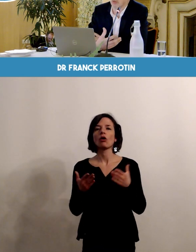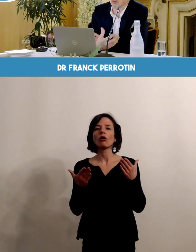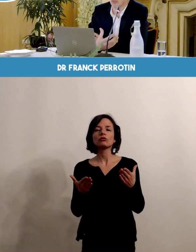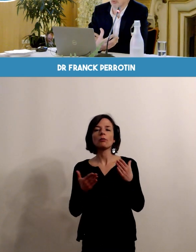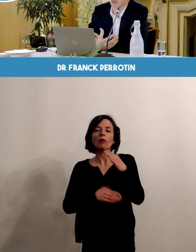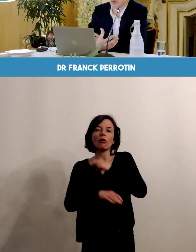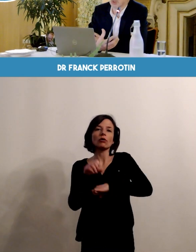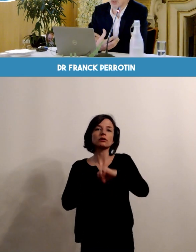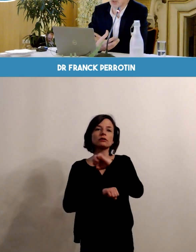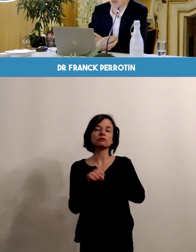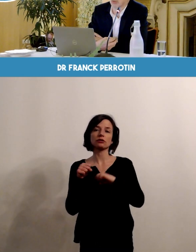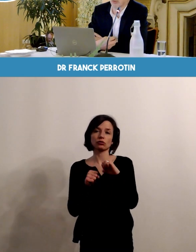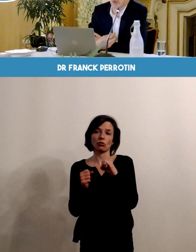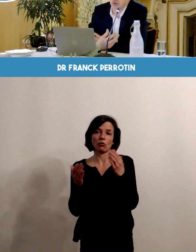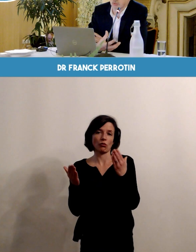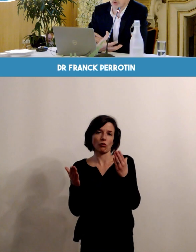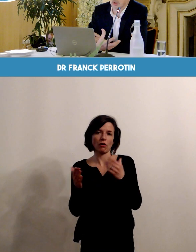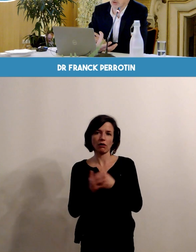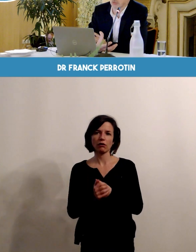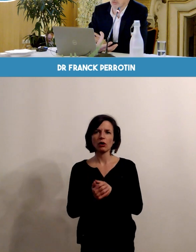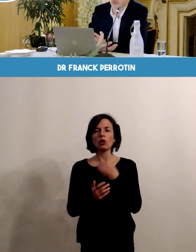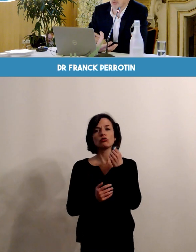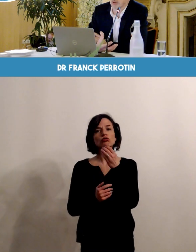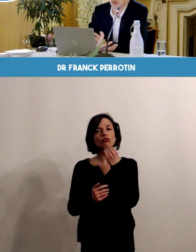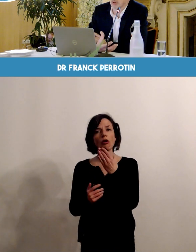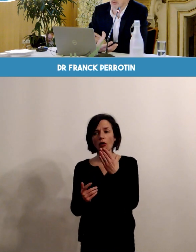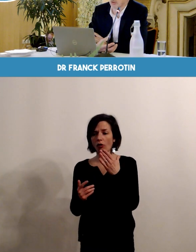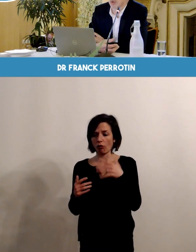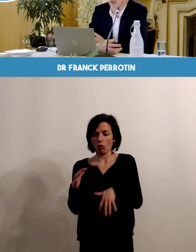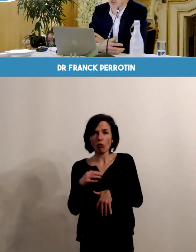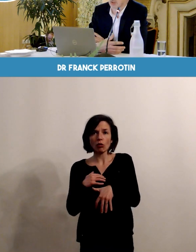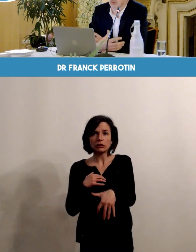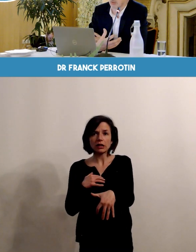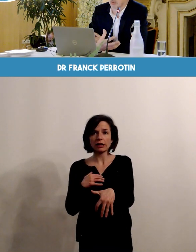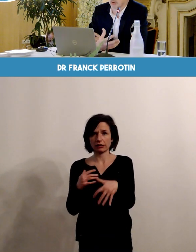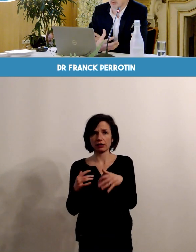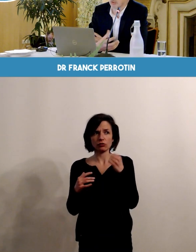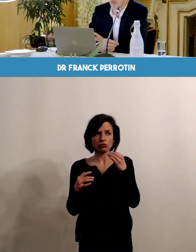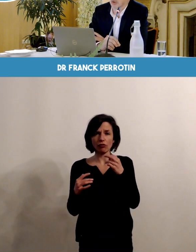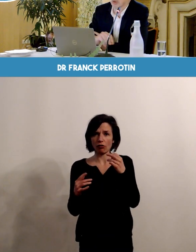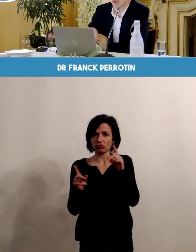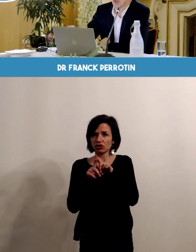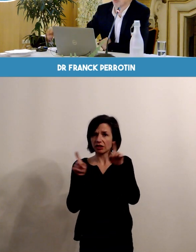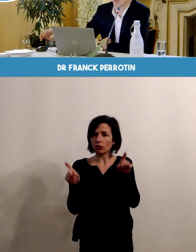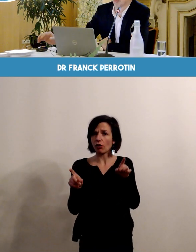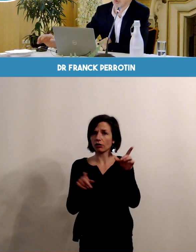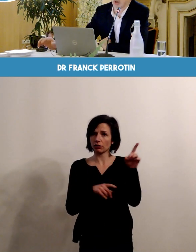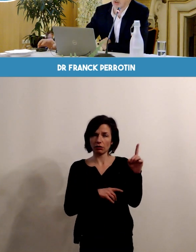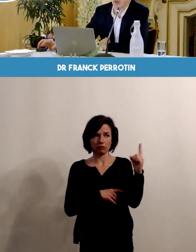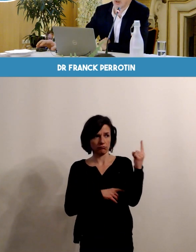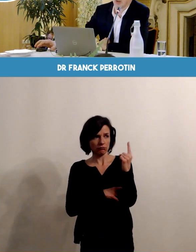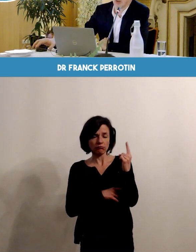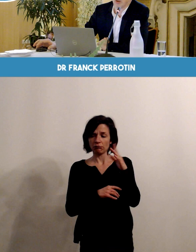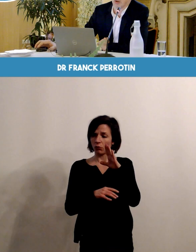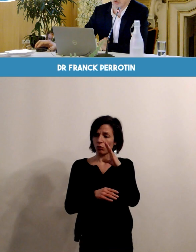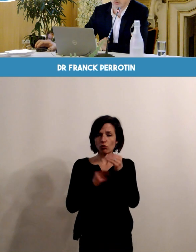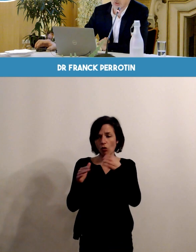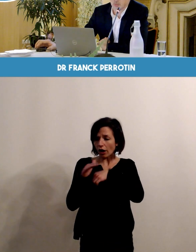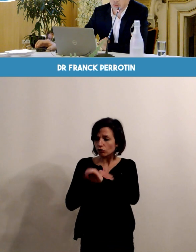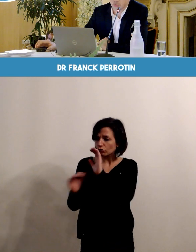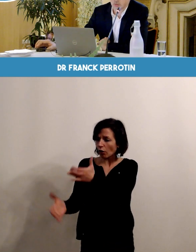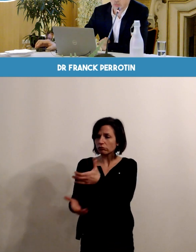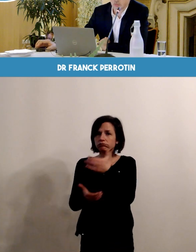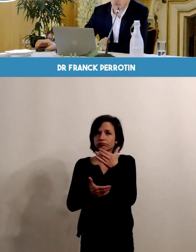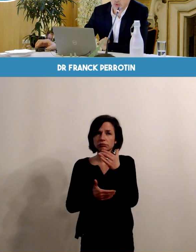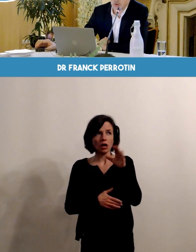un grand nombre de grossesses physiologiques qui sont suivies par les gynécologues obstétriciens. Normalement, le gynécologue obstétricien est plutôt là en